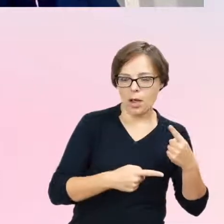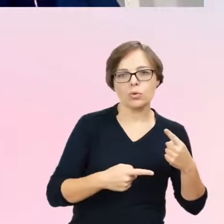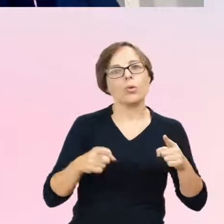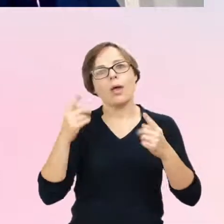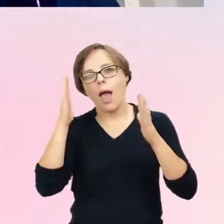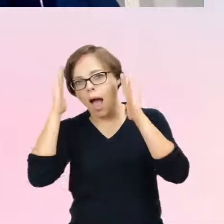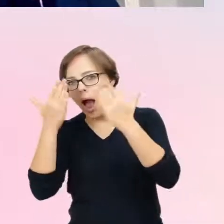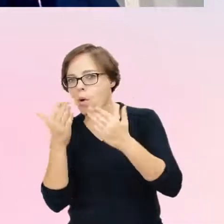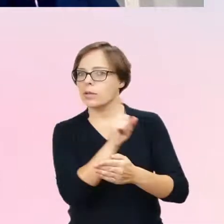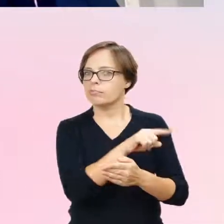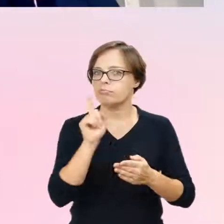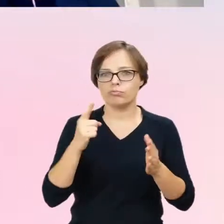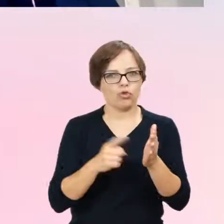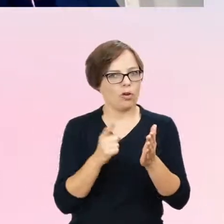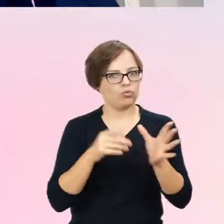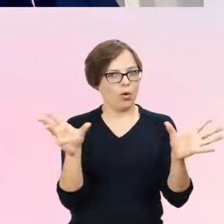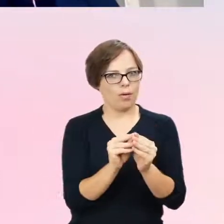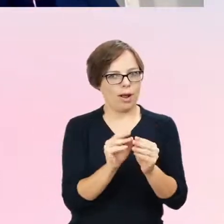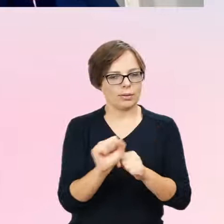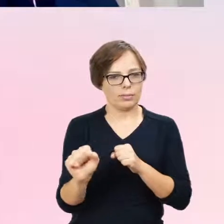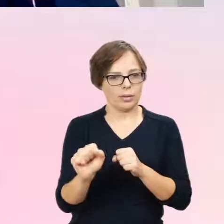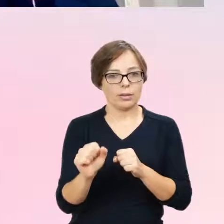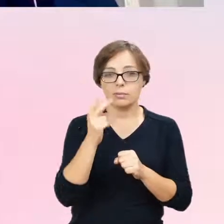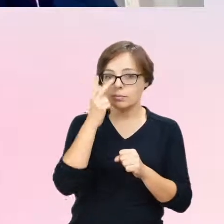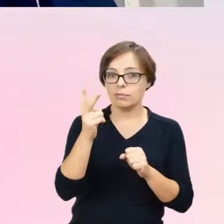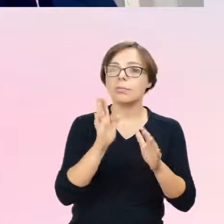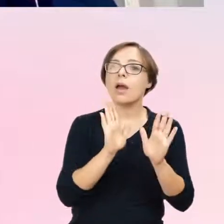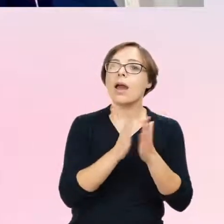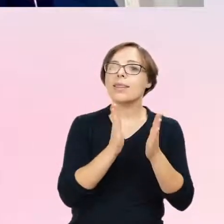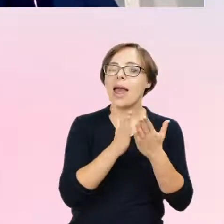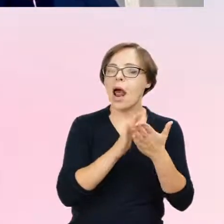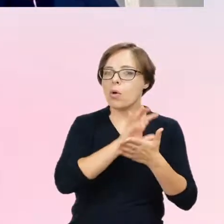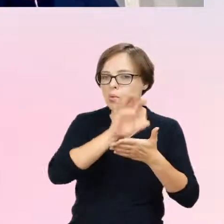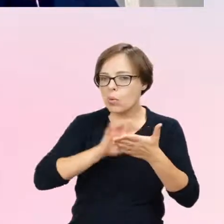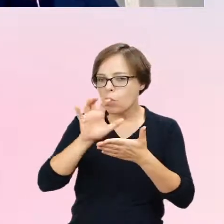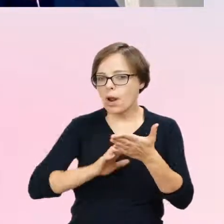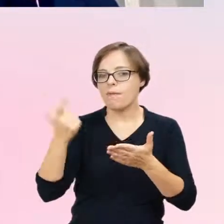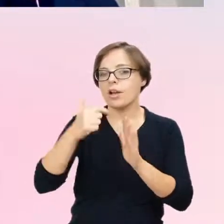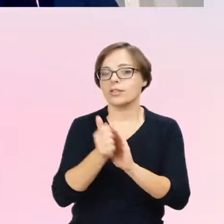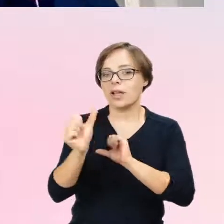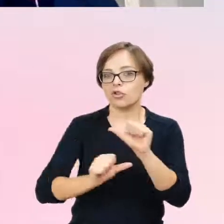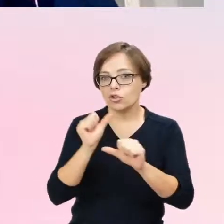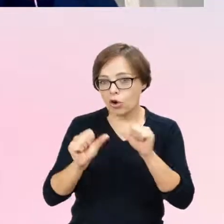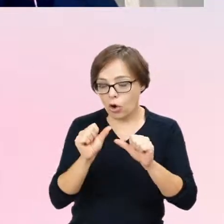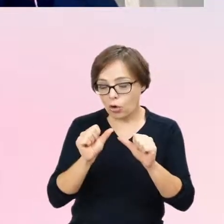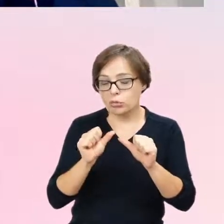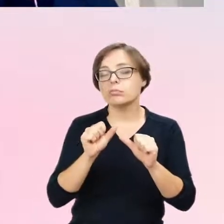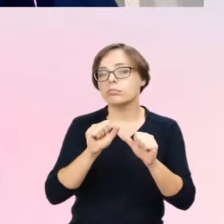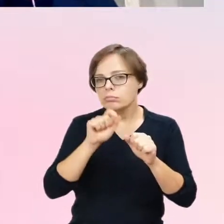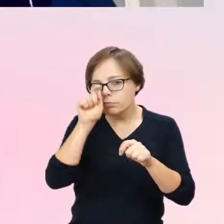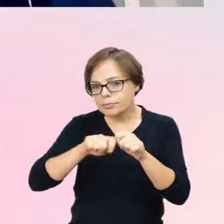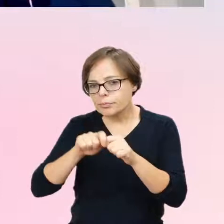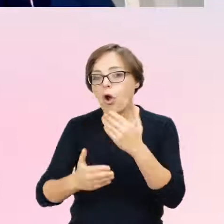To jest przegląd literatury z 2016 roku. I tutaj autorzy wskazali, że przed 2013,